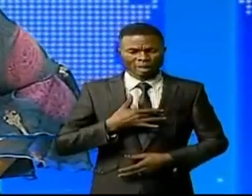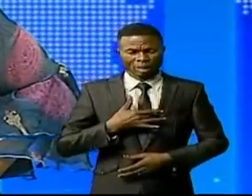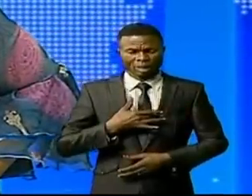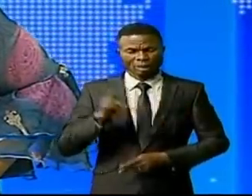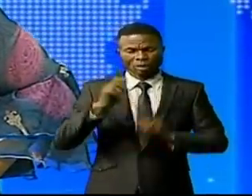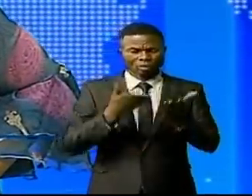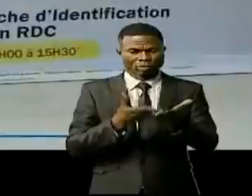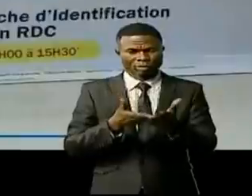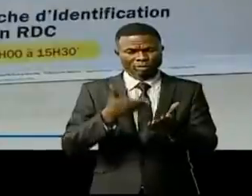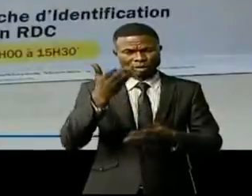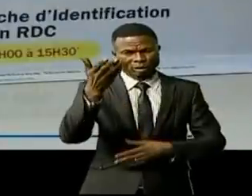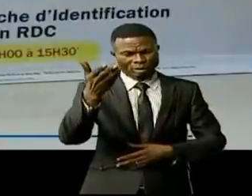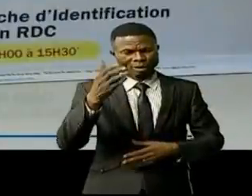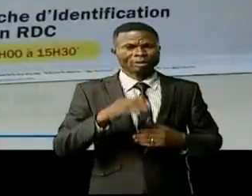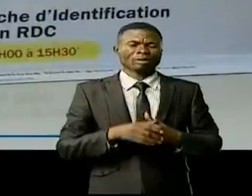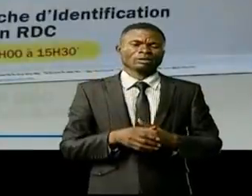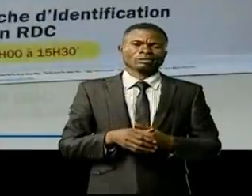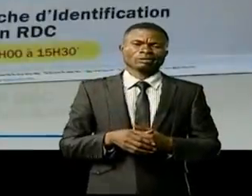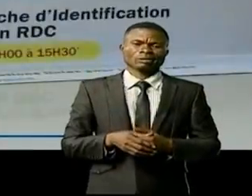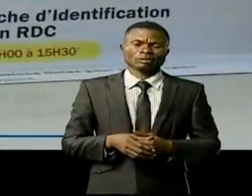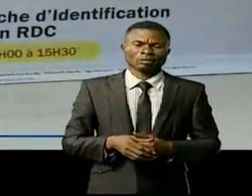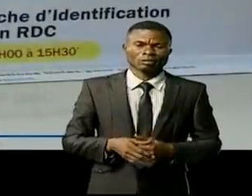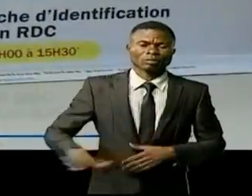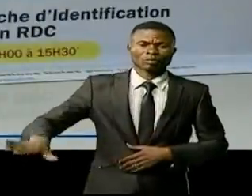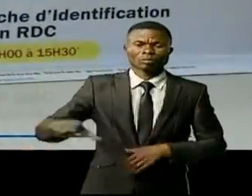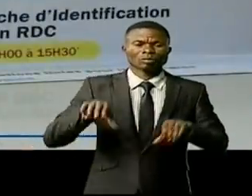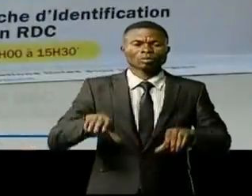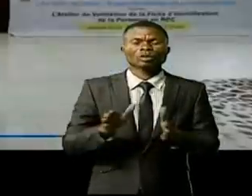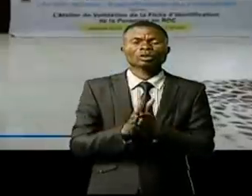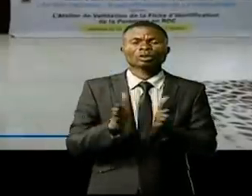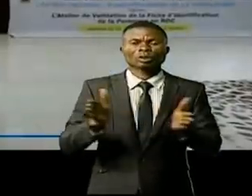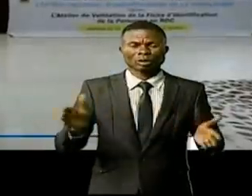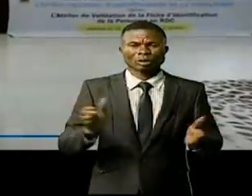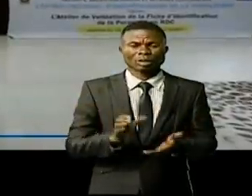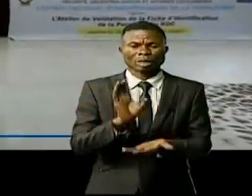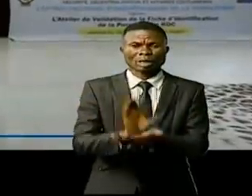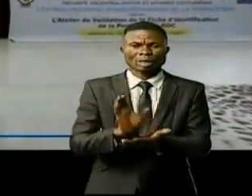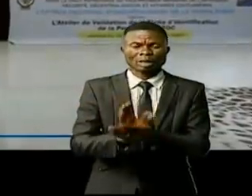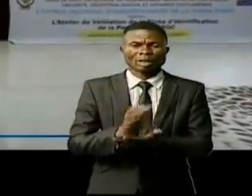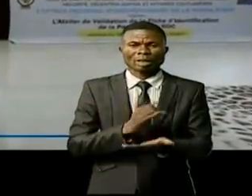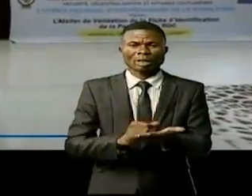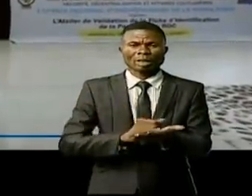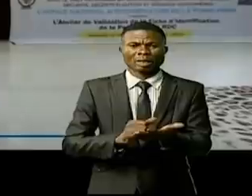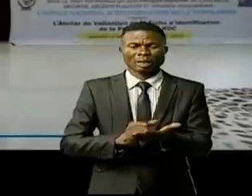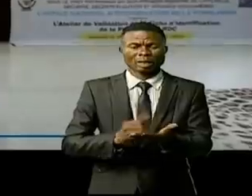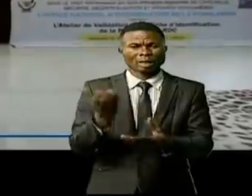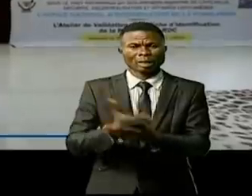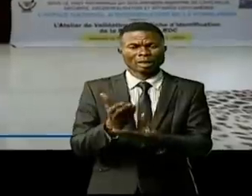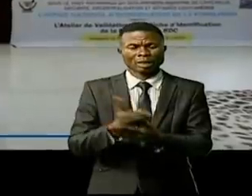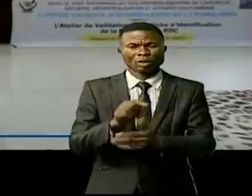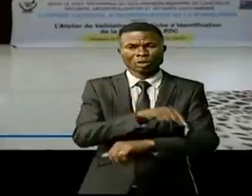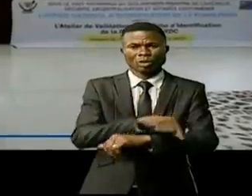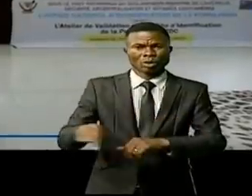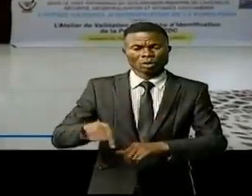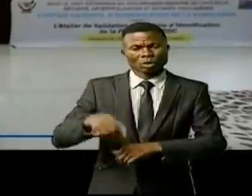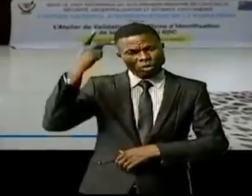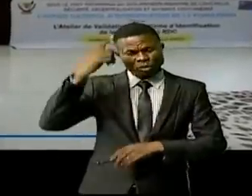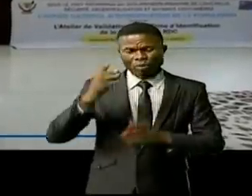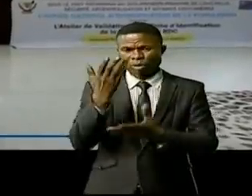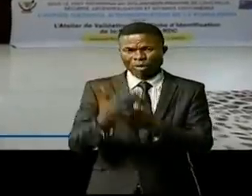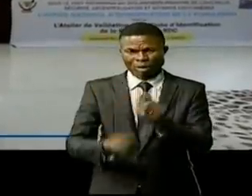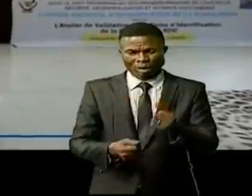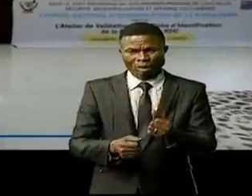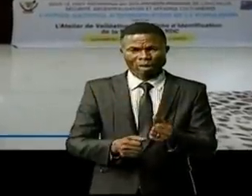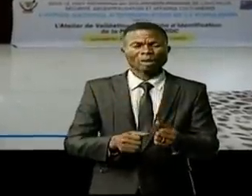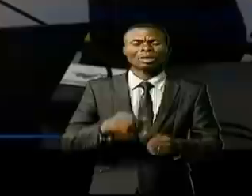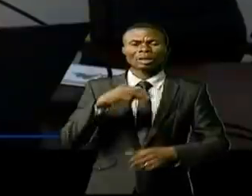Mbou Saïdi. Dotée de la nation congolaise toute entière, d'une carte d'identité et autres documents administratifs imposables à tous, tels est l'une